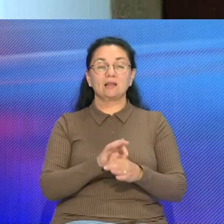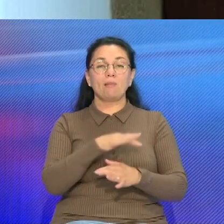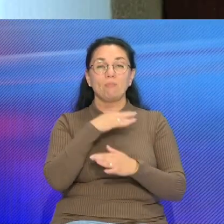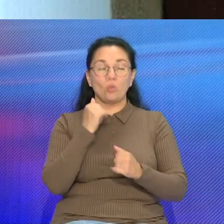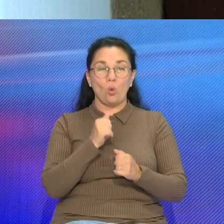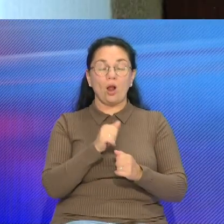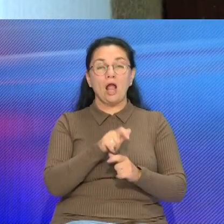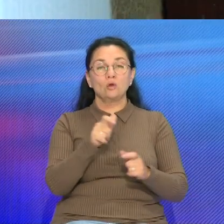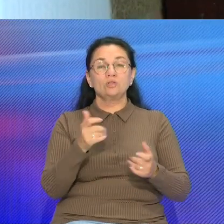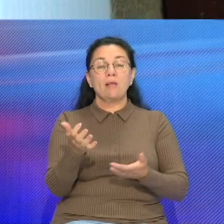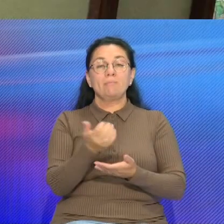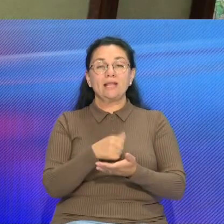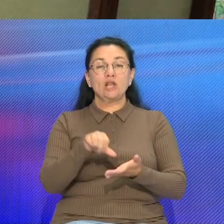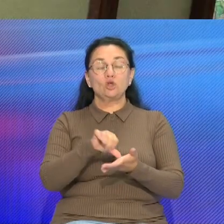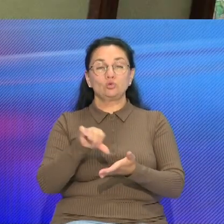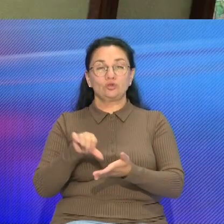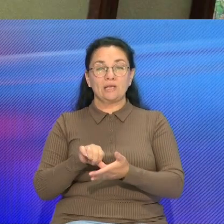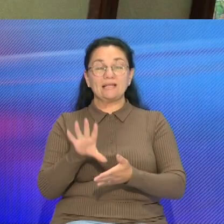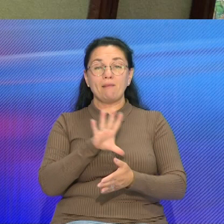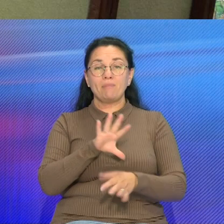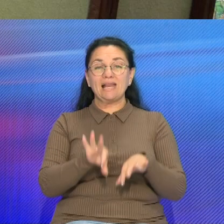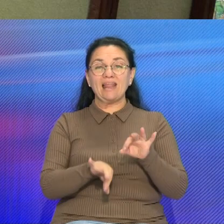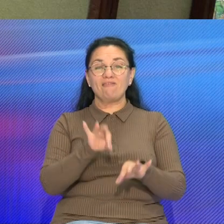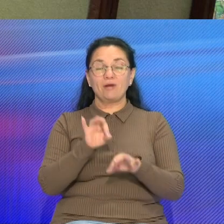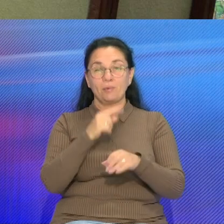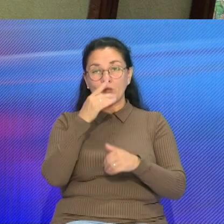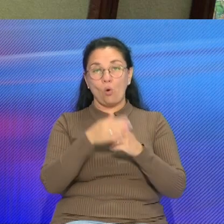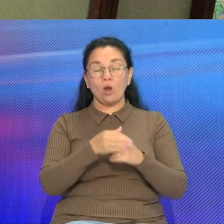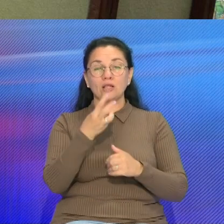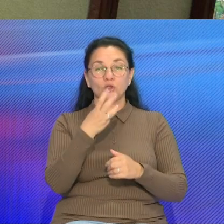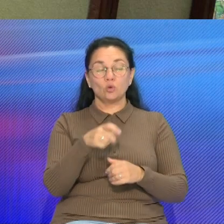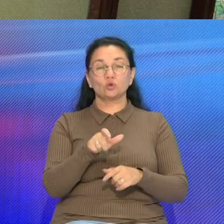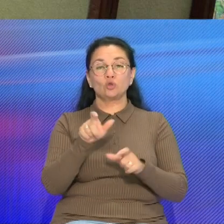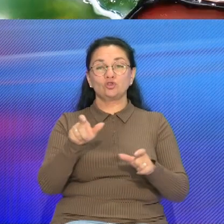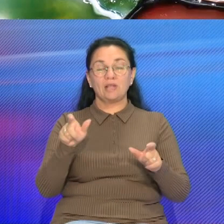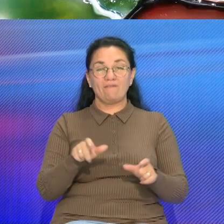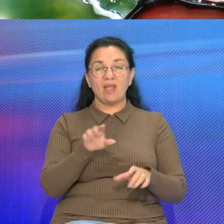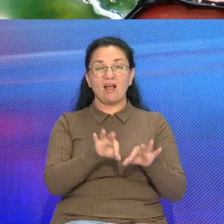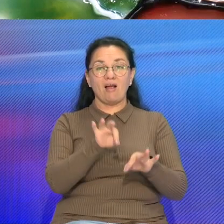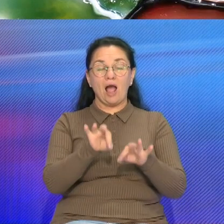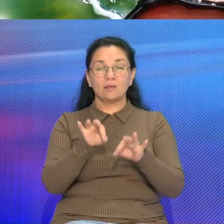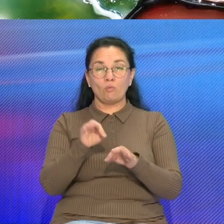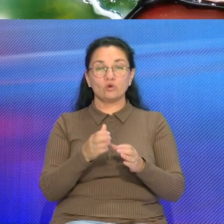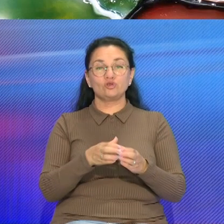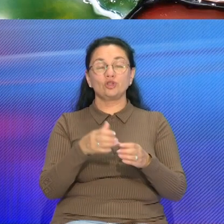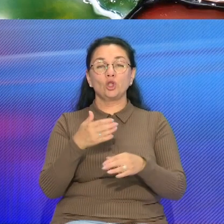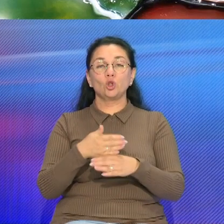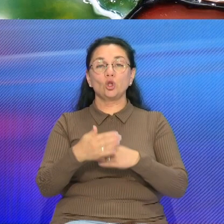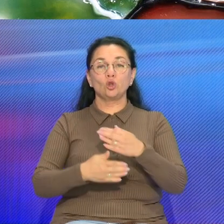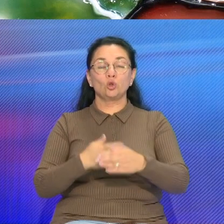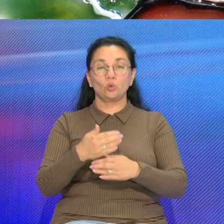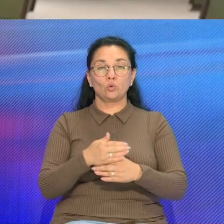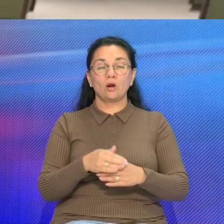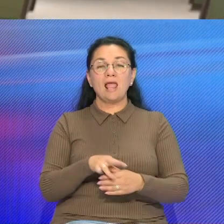з усіх кутков Приньоманского краю Яны были выбраны за маль 300 досланных на удел У отборочным туре областного конкурсу Вечно живее, квитнее